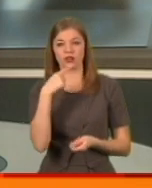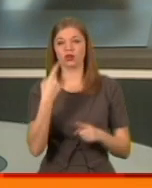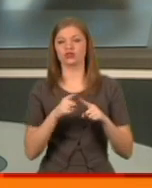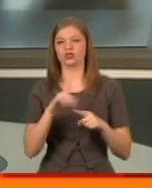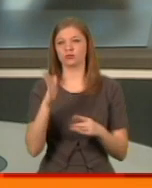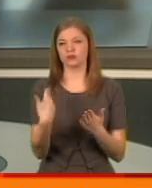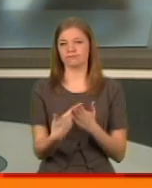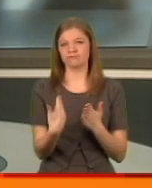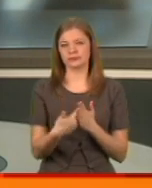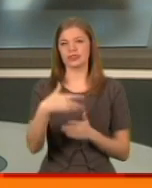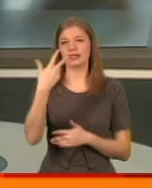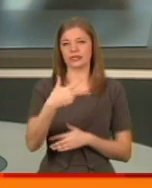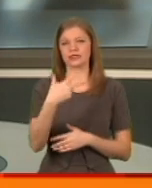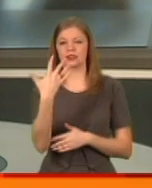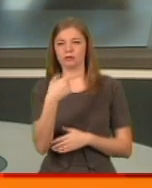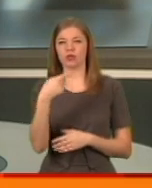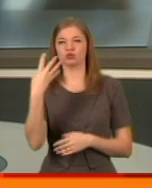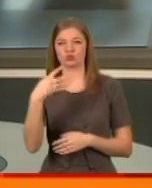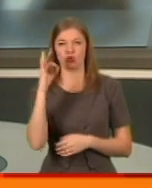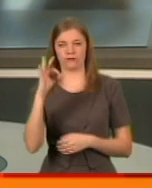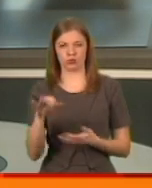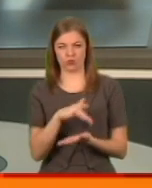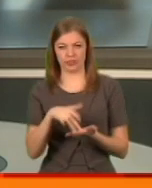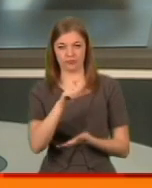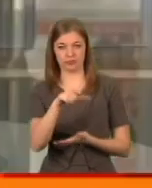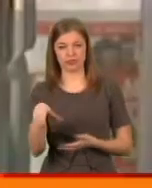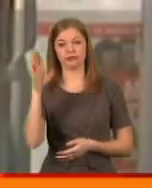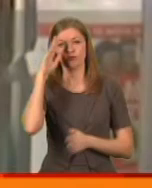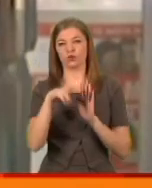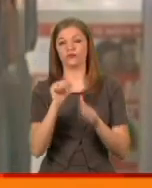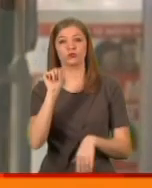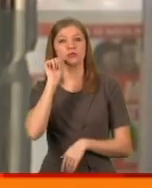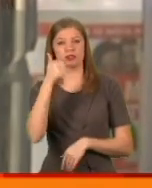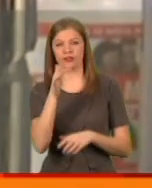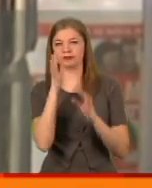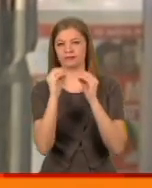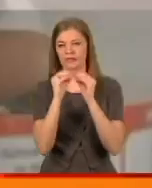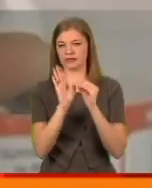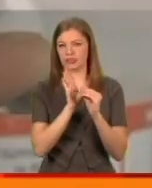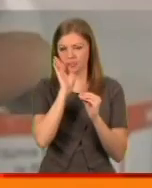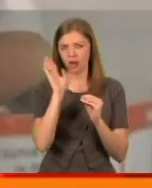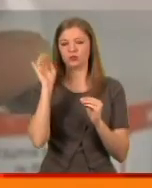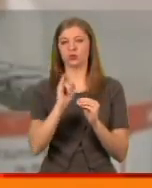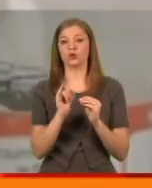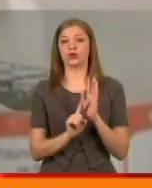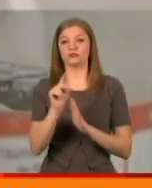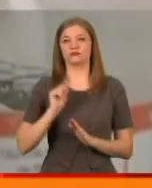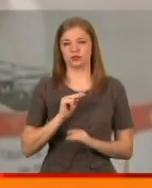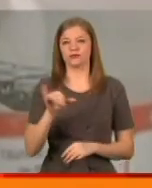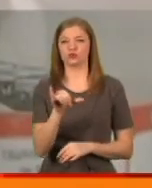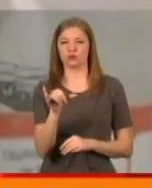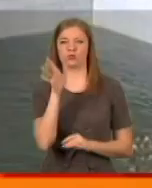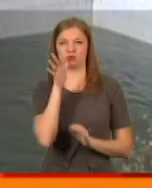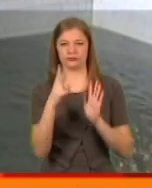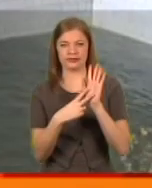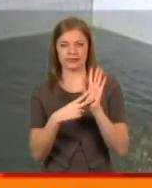зачепить приблизно 35-40% містян. Воду вимкнуть завтра о 10-й ранку і вимкнуть в суботу о 7